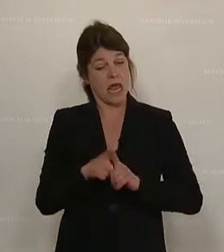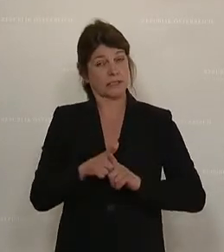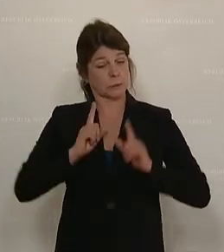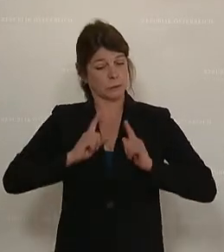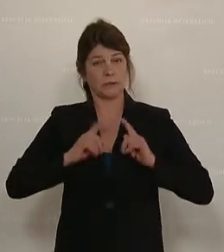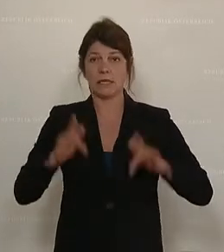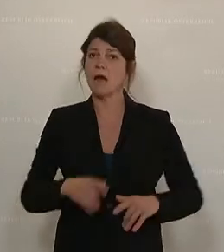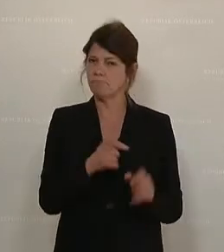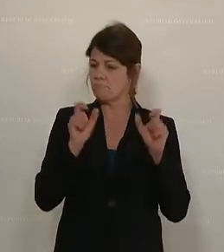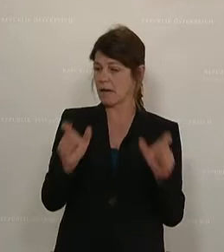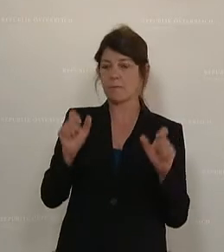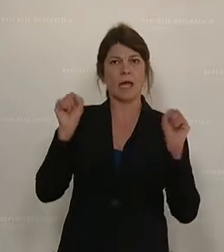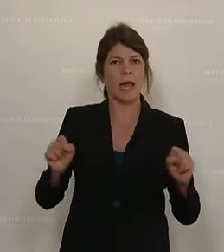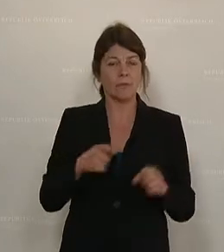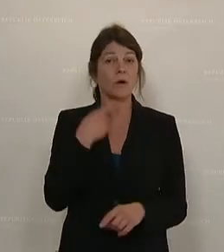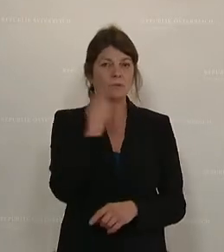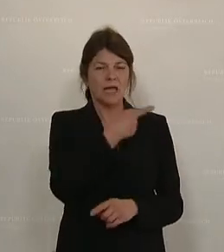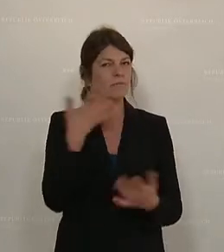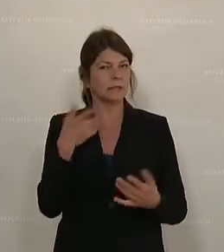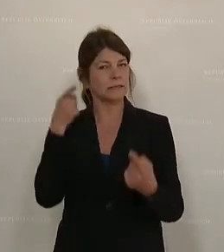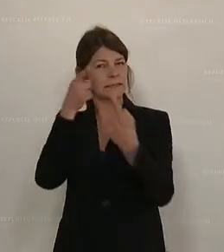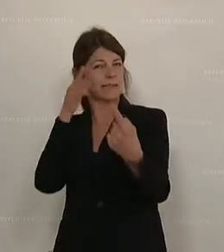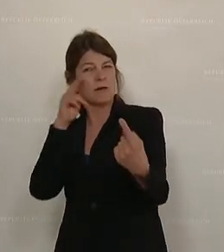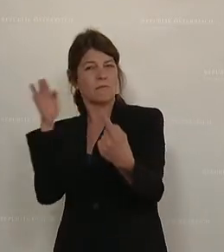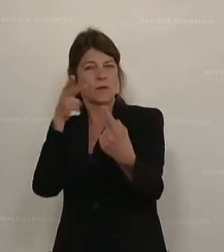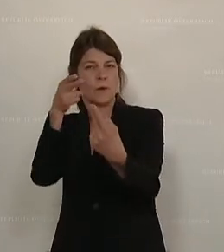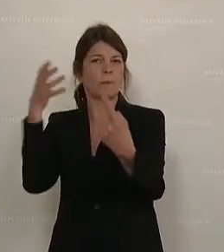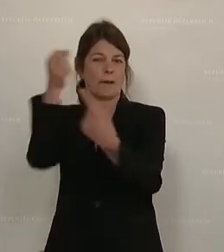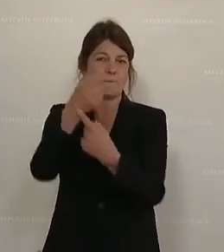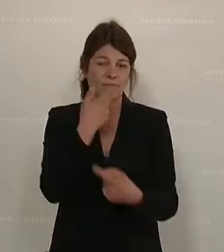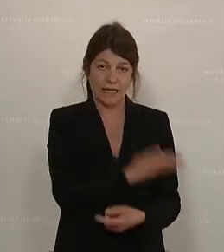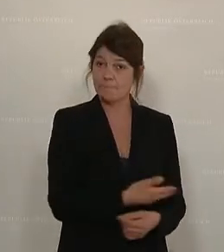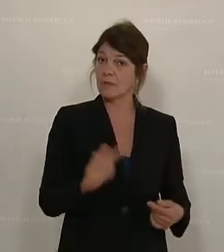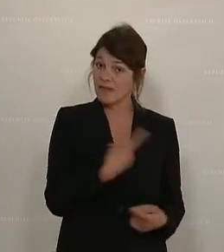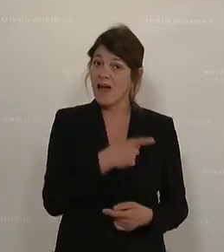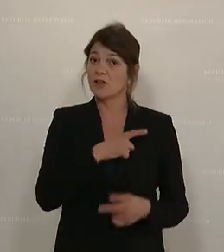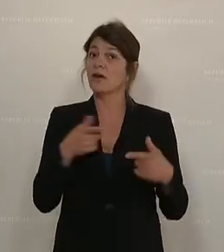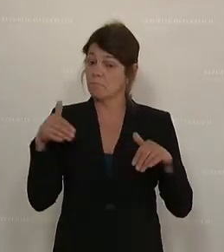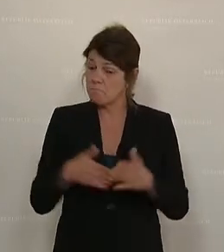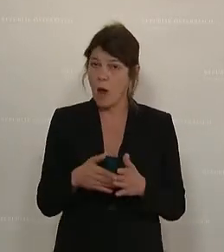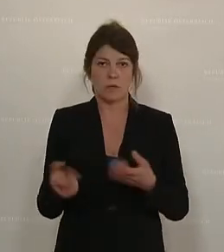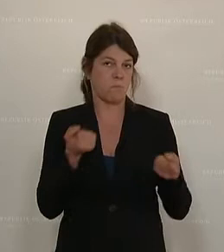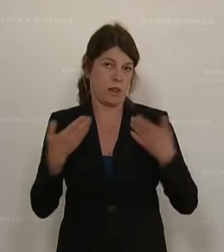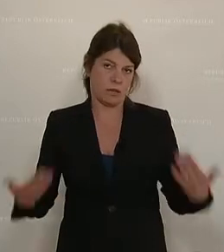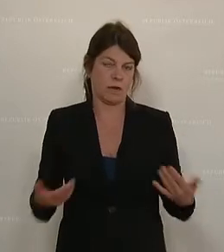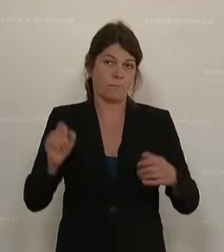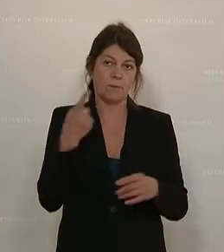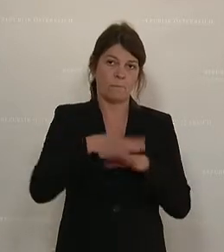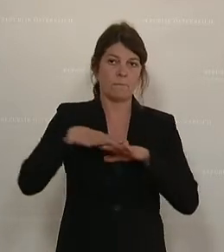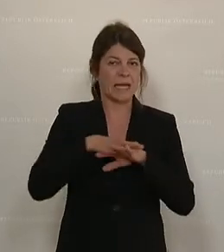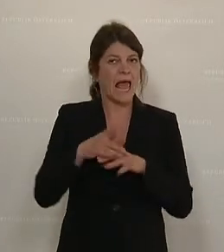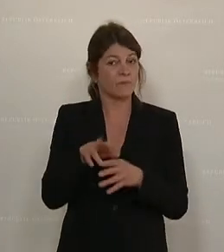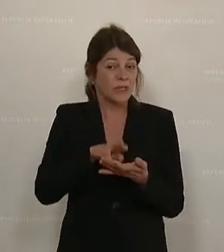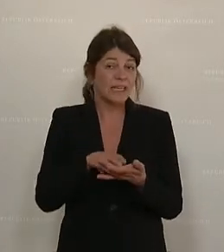ist widerstandsfähig und er ist zielorientiert. Und all das sind Eigenschaften, die man in der Politik braucht, um gerade im Bereich der Digitalisierung